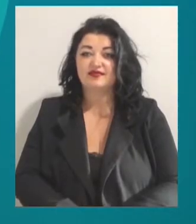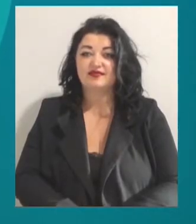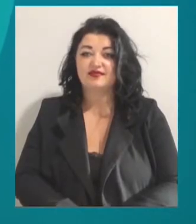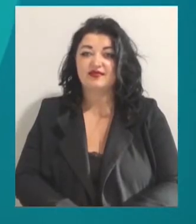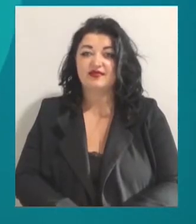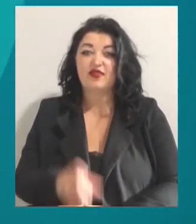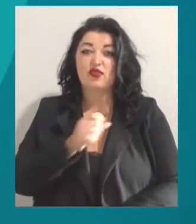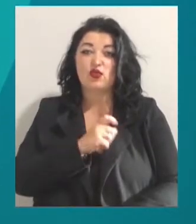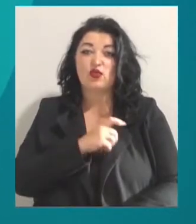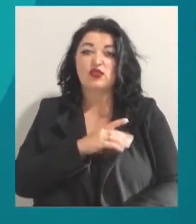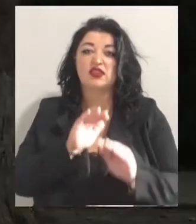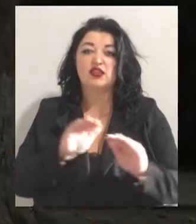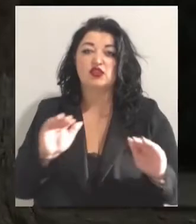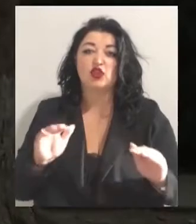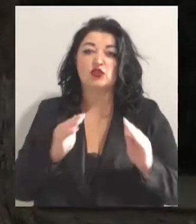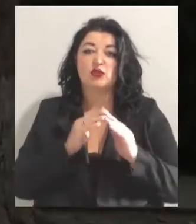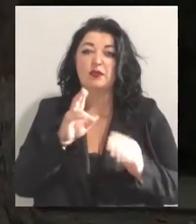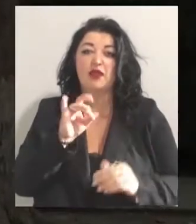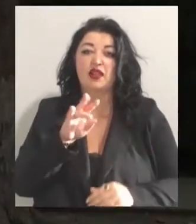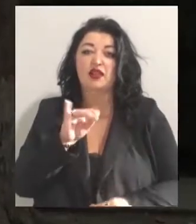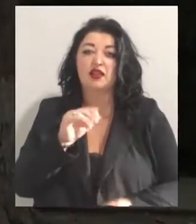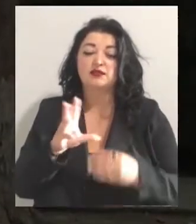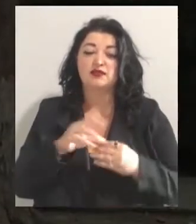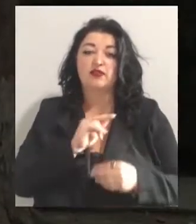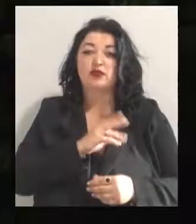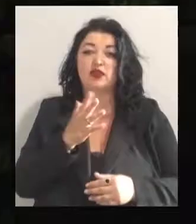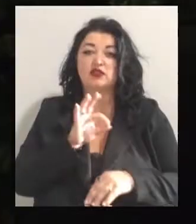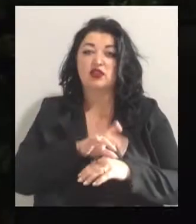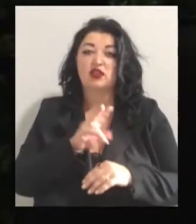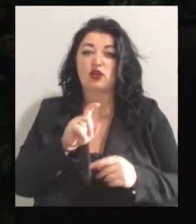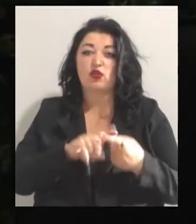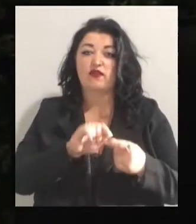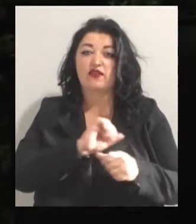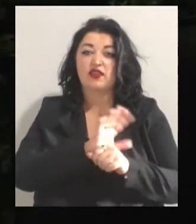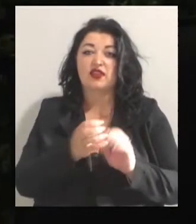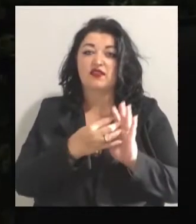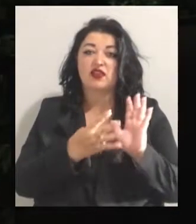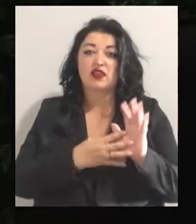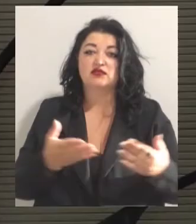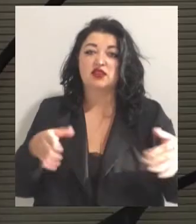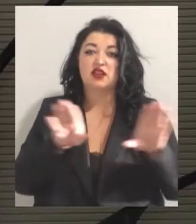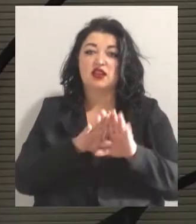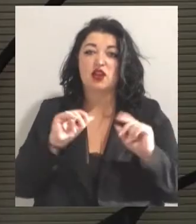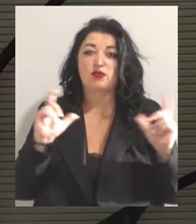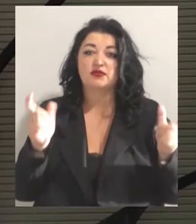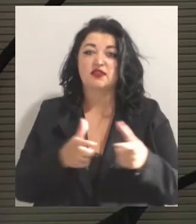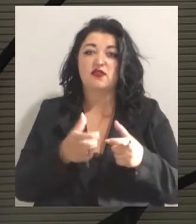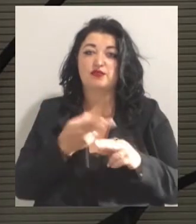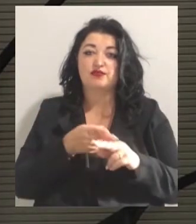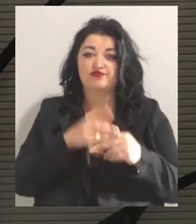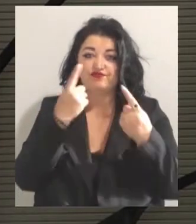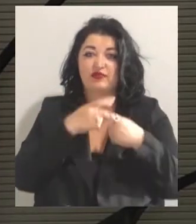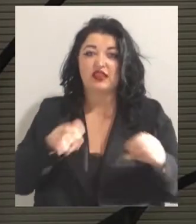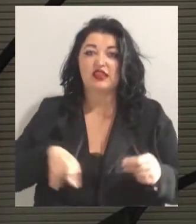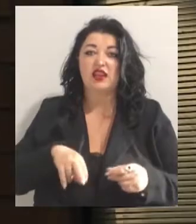Одеський дитячий будинок «Перлинка», співробітник якого захворів на ковід-19, закрили на обсервацію. Про таке повідомила